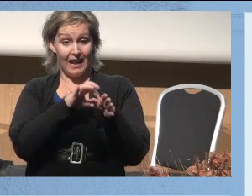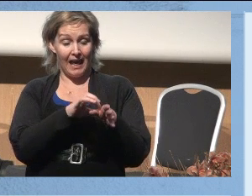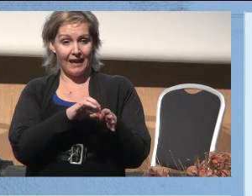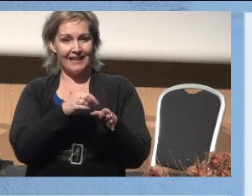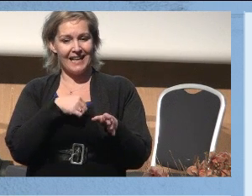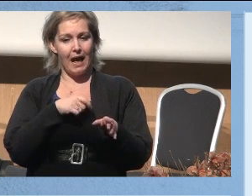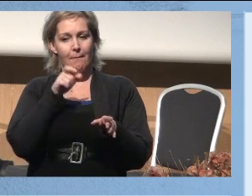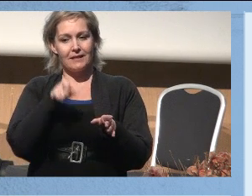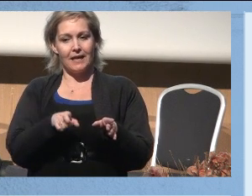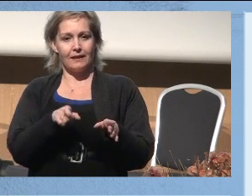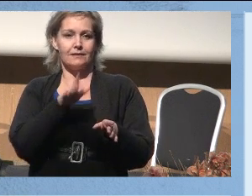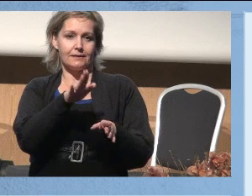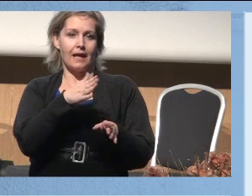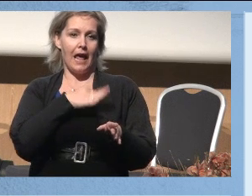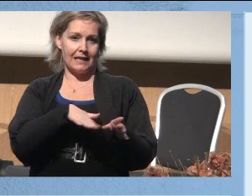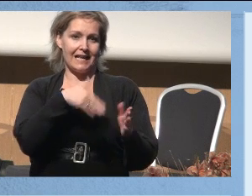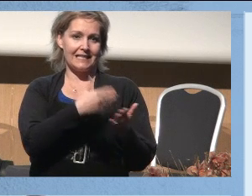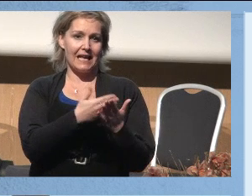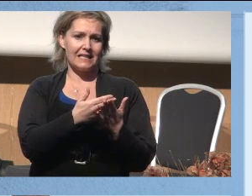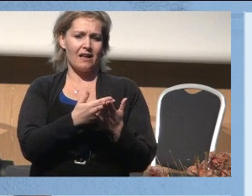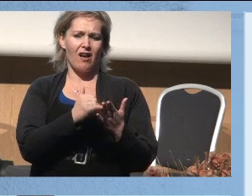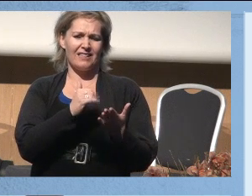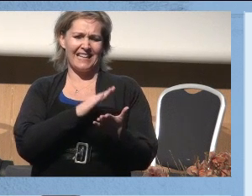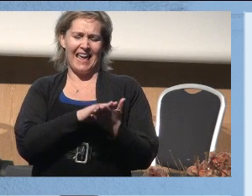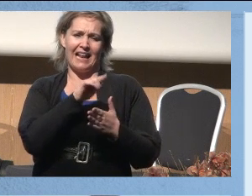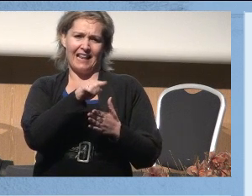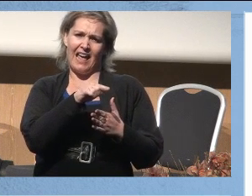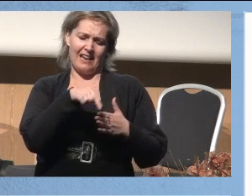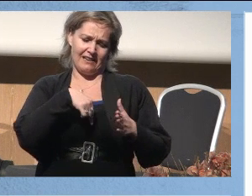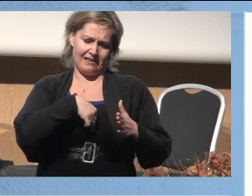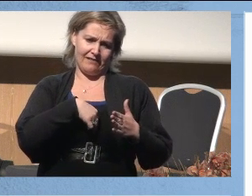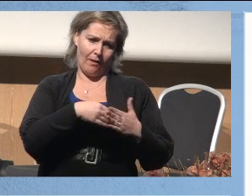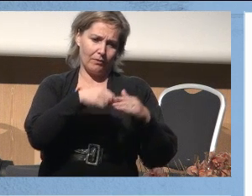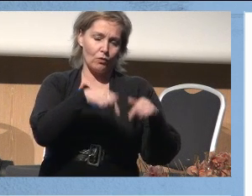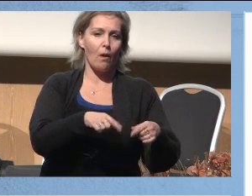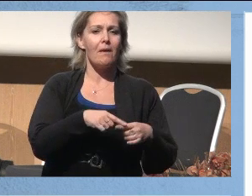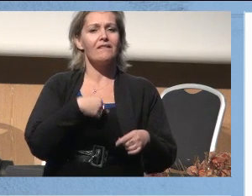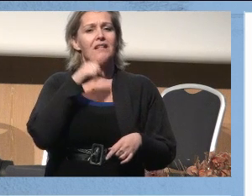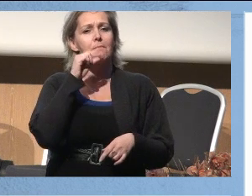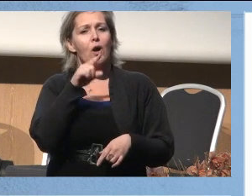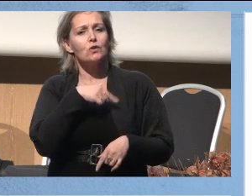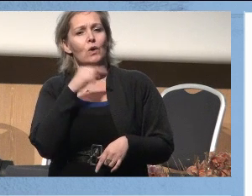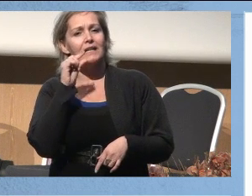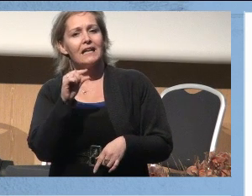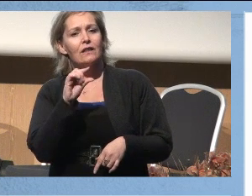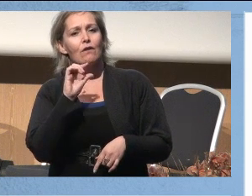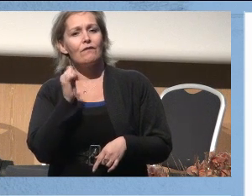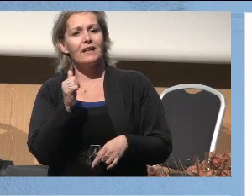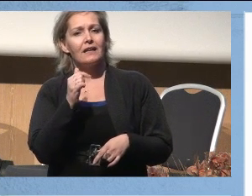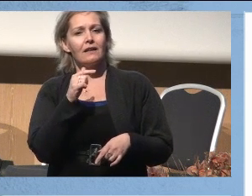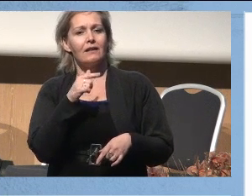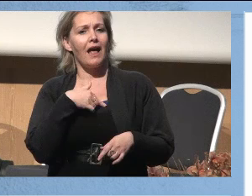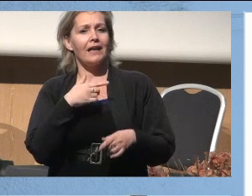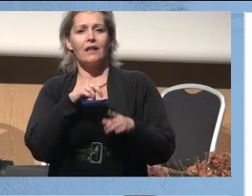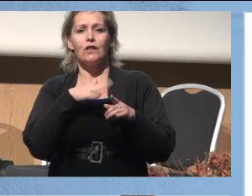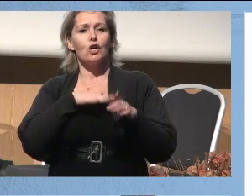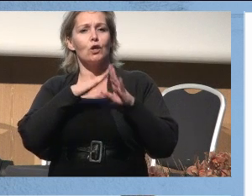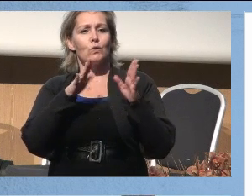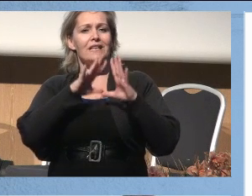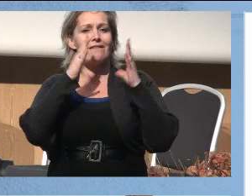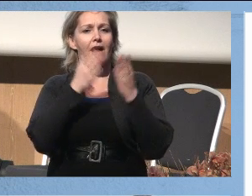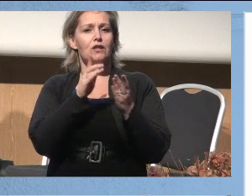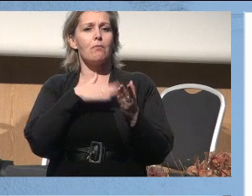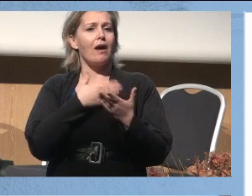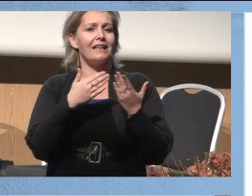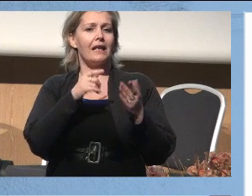pasientens helsetjeneste. Vi er kanskje ikke helt der ennå. Vi skal passe oss litt, for det finnes nesten ikke et sykehus i verden som